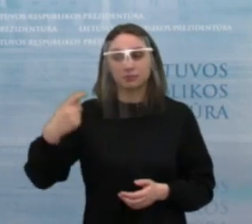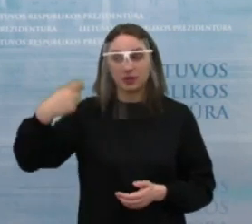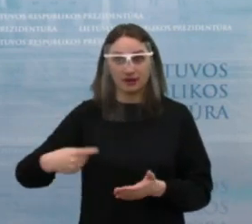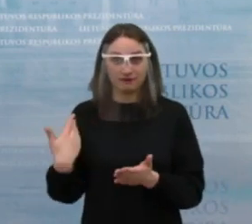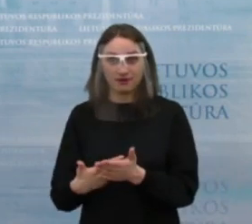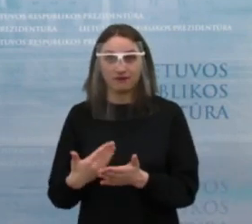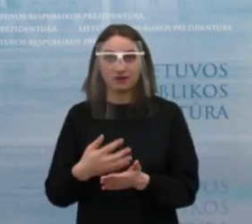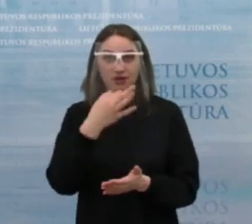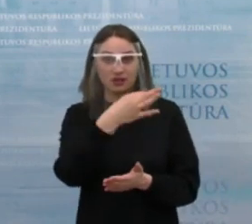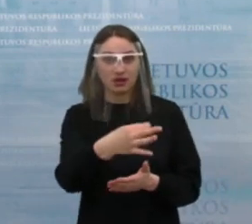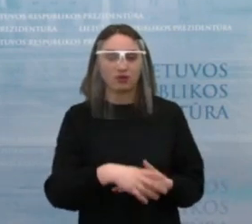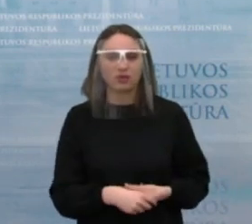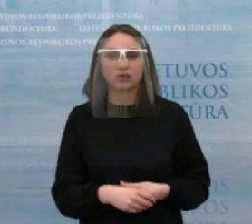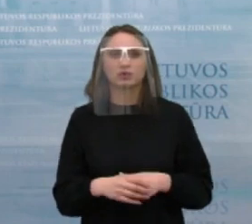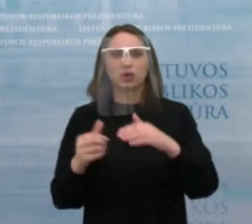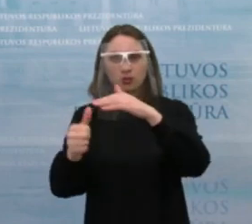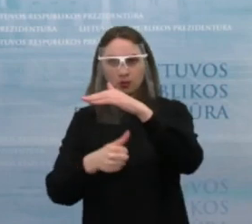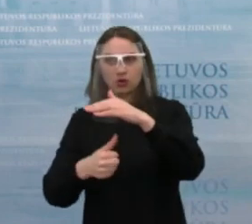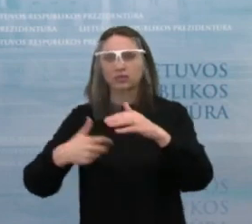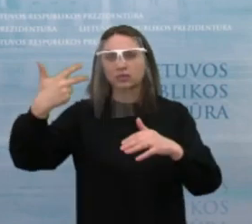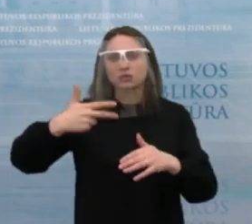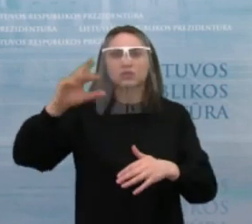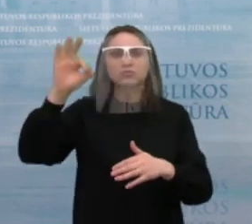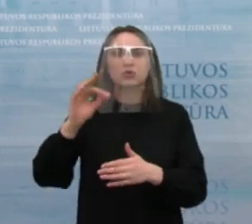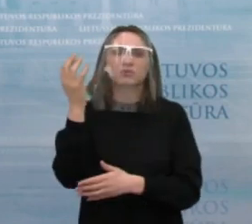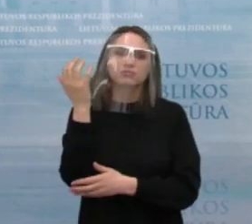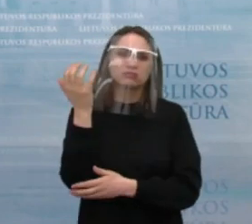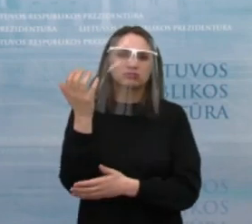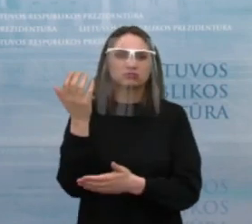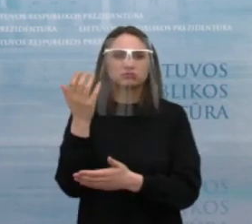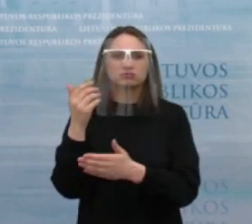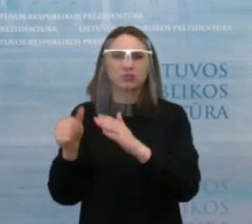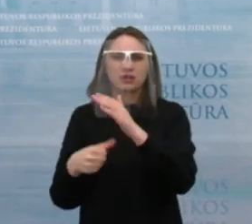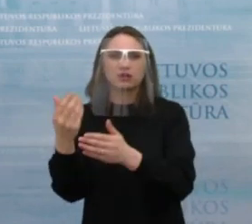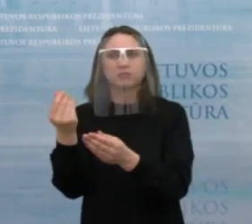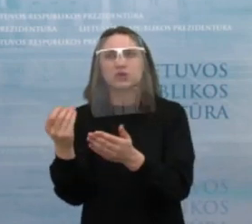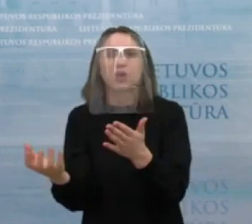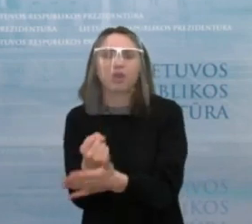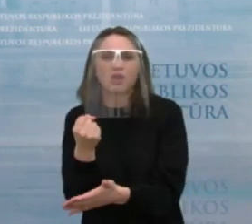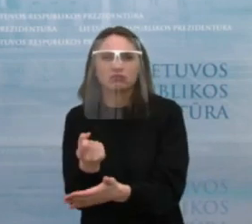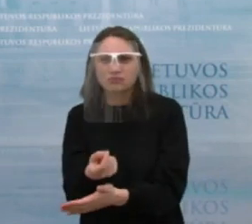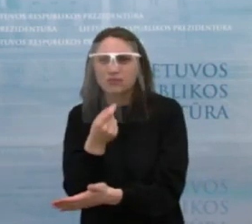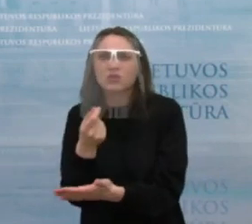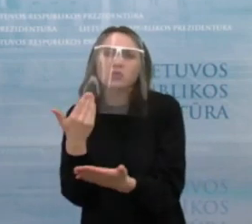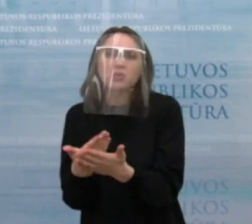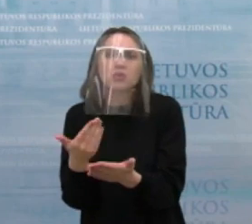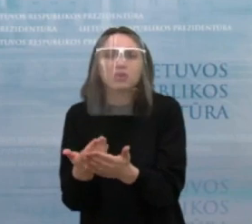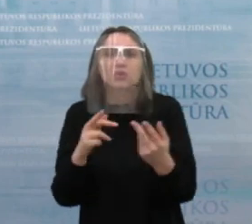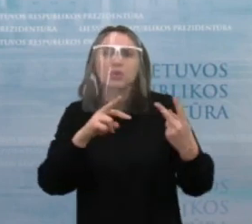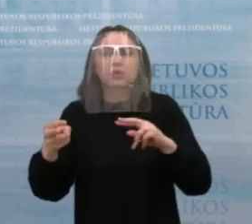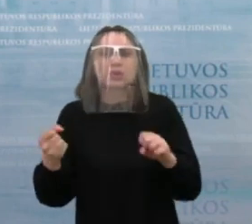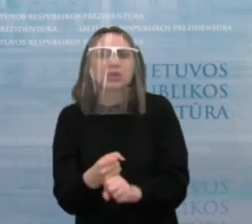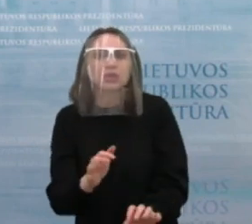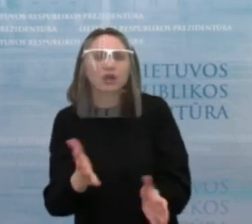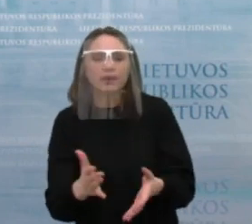minėjo, kad tik 30 procentų bedarbių gauna nedarbo išmoką. Tai ar jūs turite atsakymą, kodėl taip yra ir ką reikėtų keisti? Ačiū.